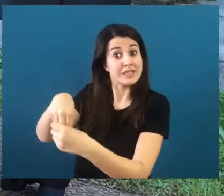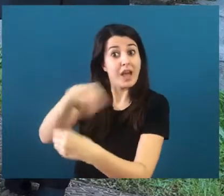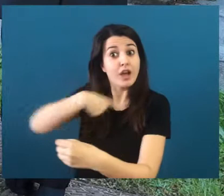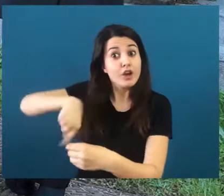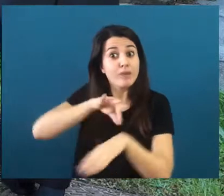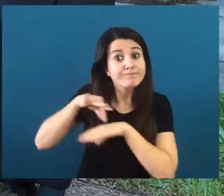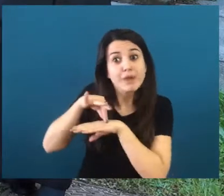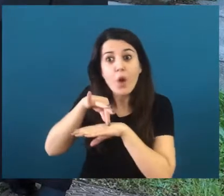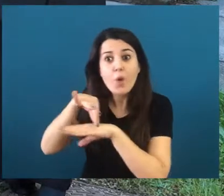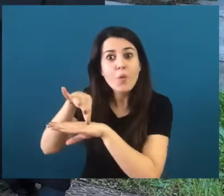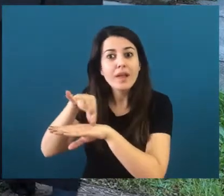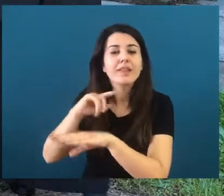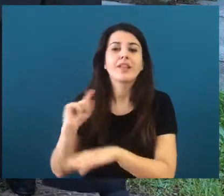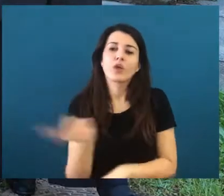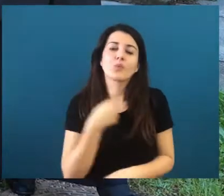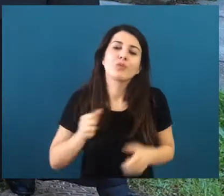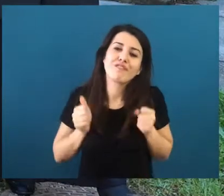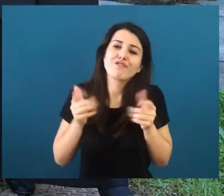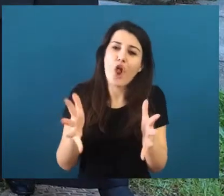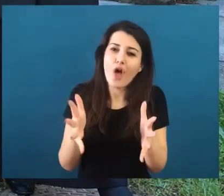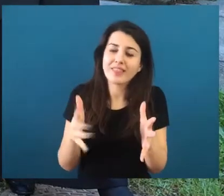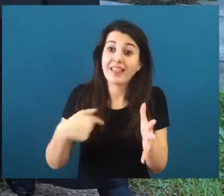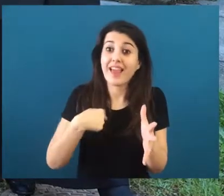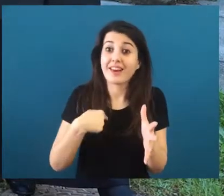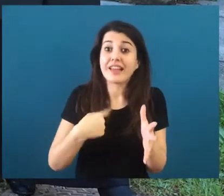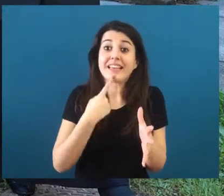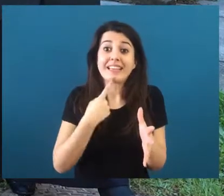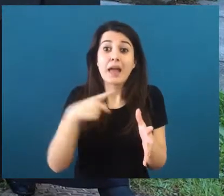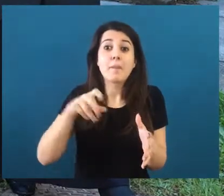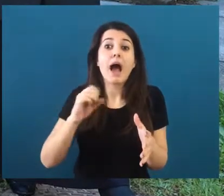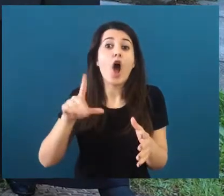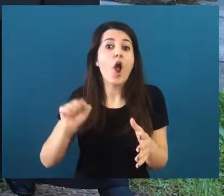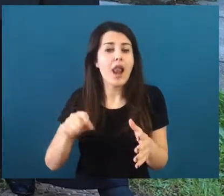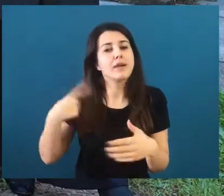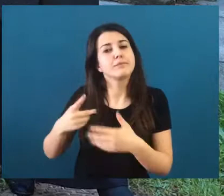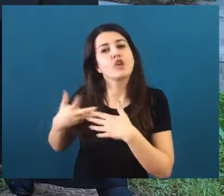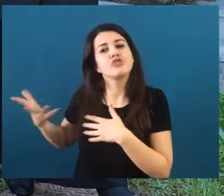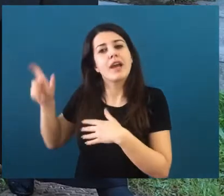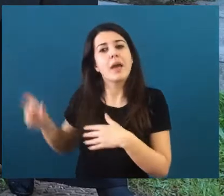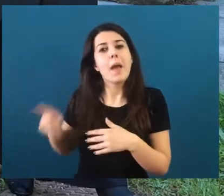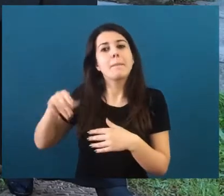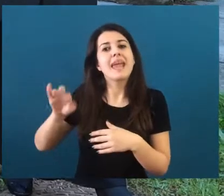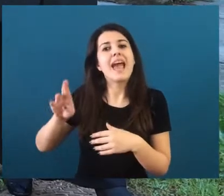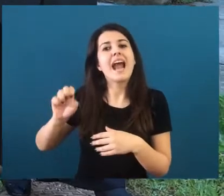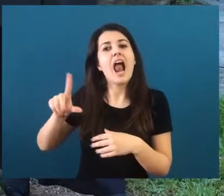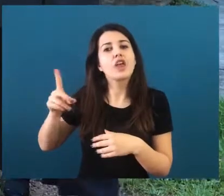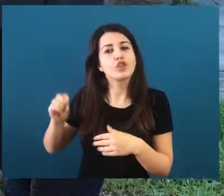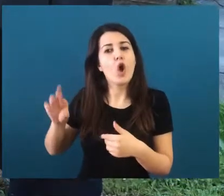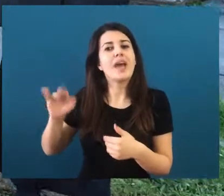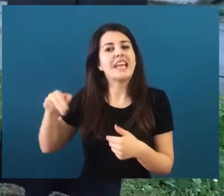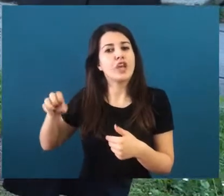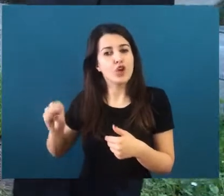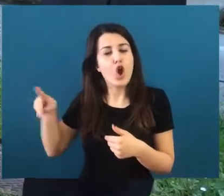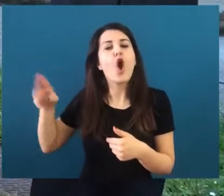guide del museo del grande torino siamo tutte guide volontarie, io sono Paola e poi vi presento Peraldo, Rino,